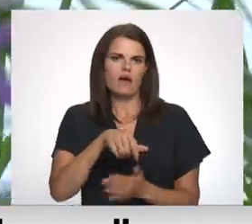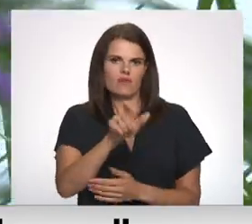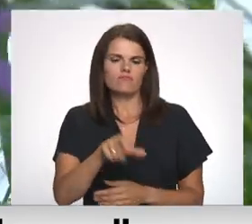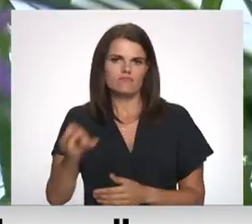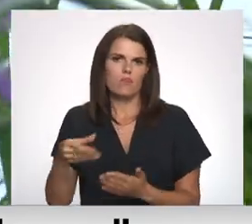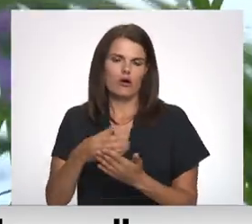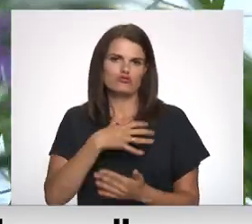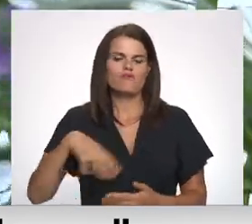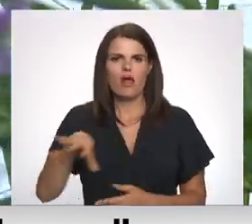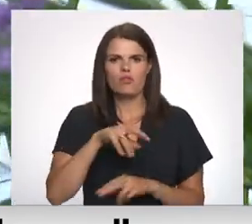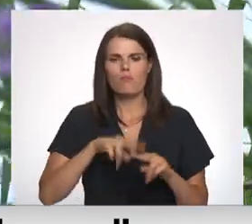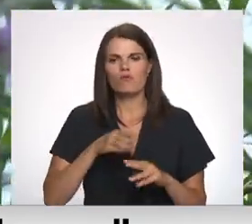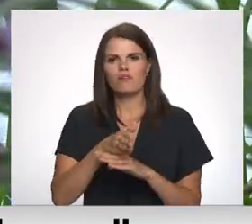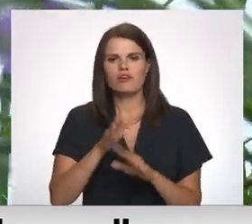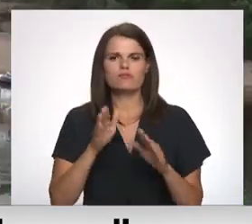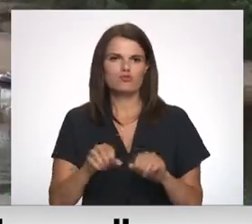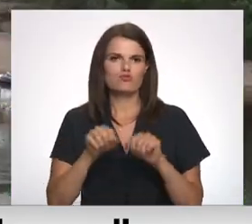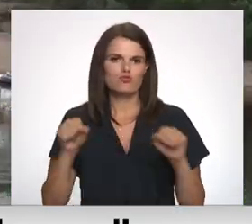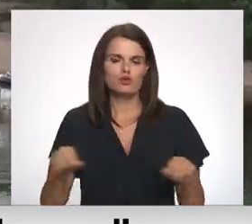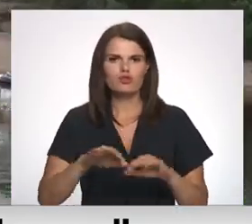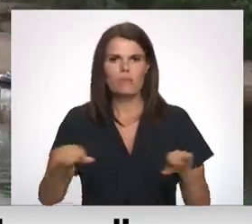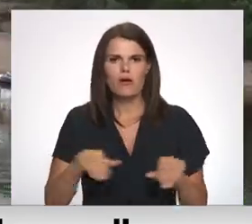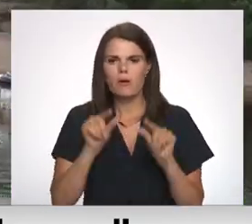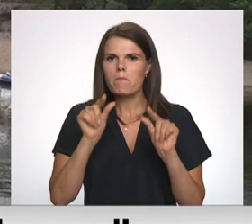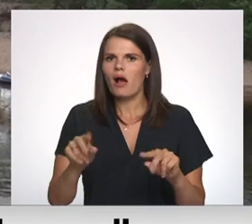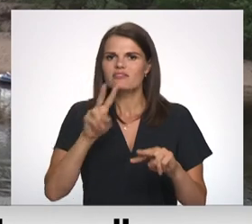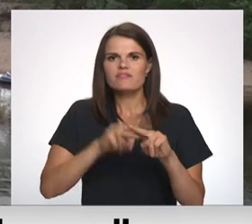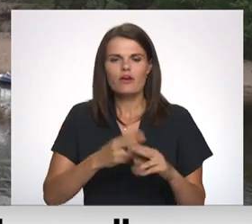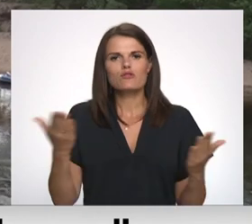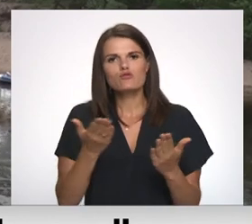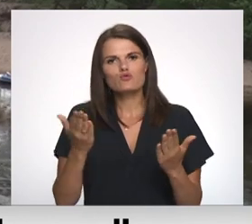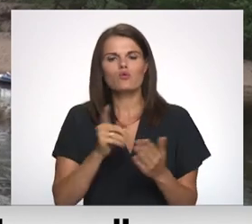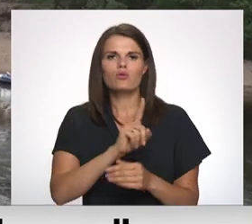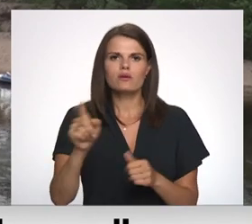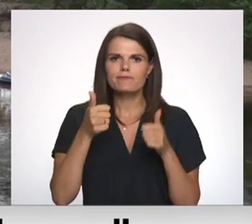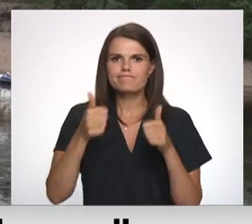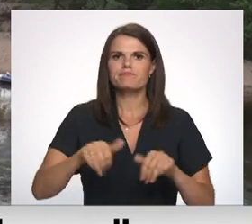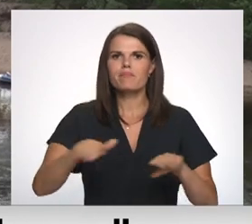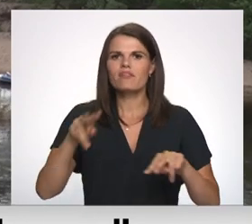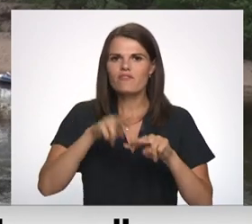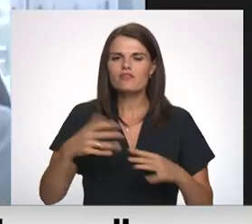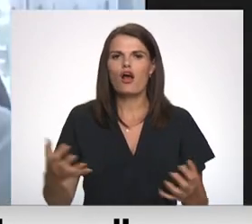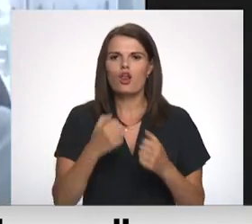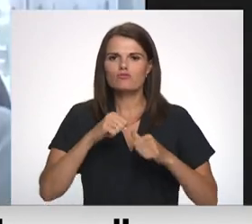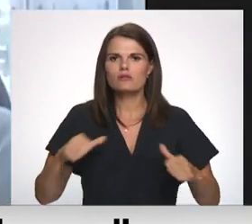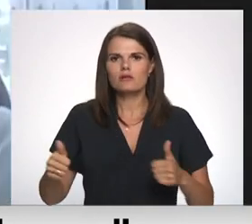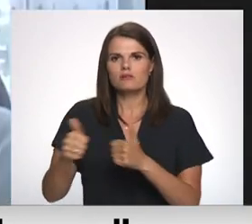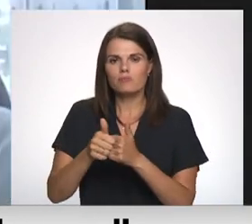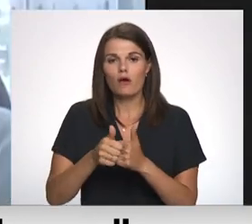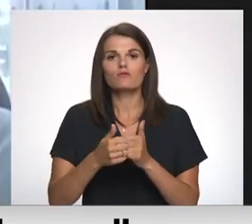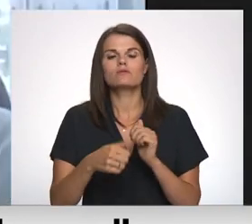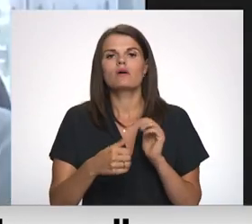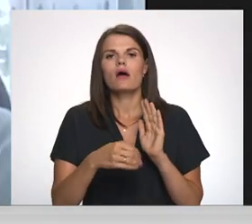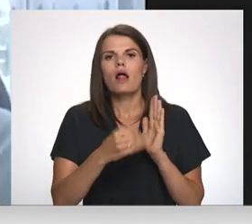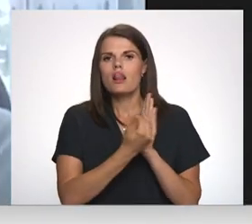iedzīvotēm un arī viesiem drošu peldēšanos. Labiekārt to peldviedus nodrošina, tur esoši arī glābšanas dienest. Likums nosaka, ka